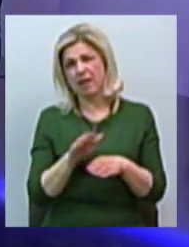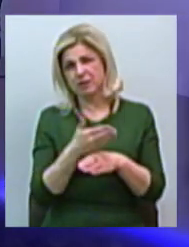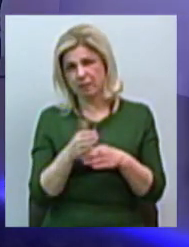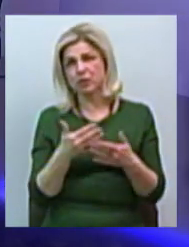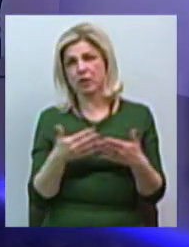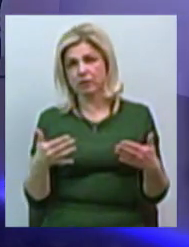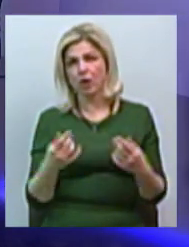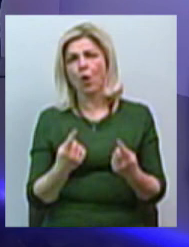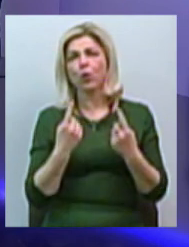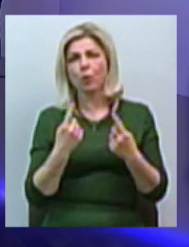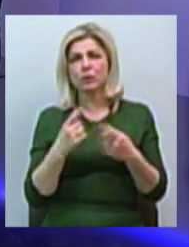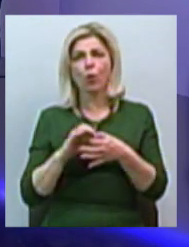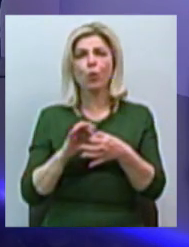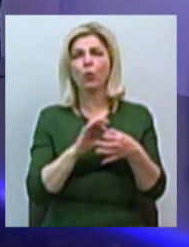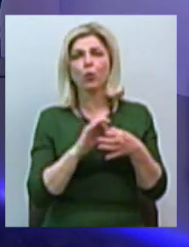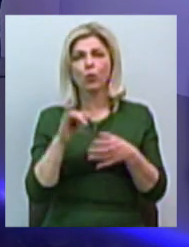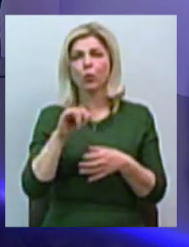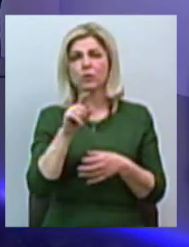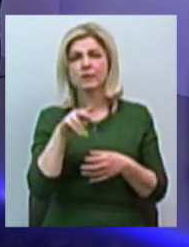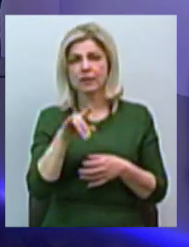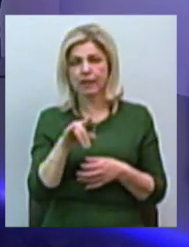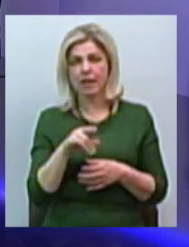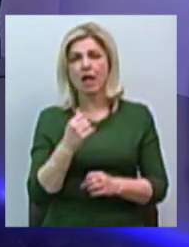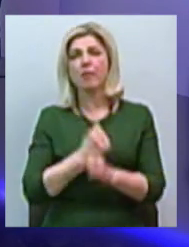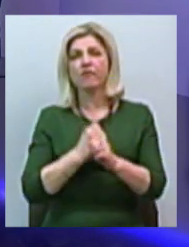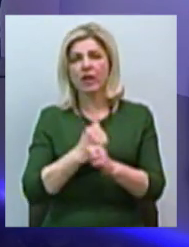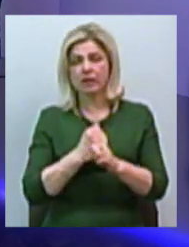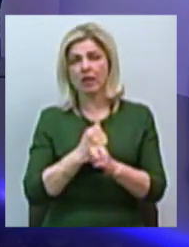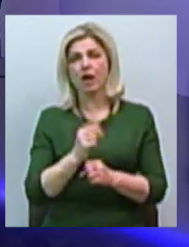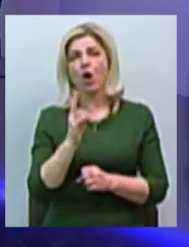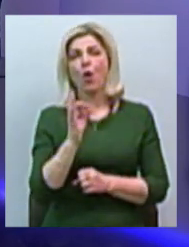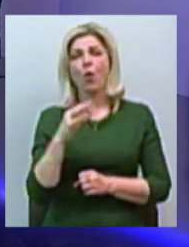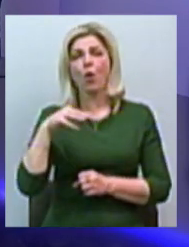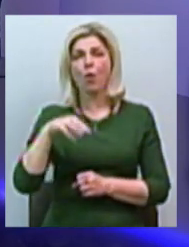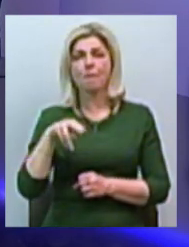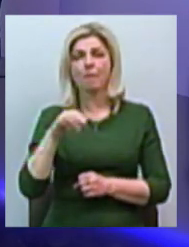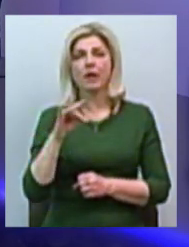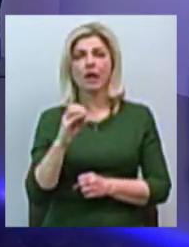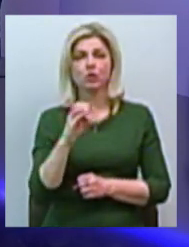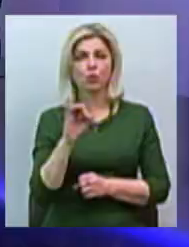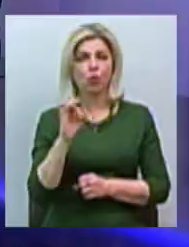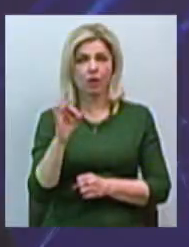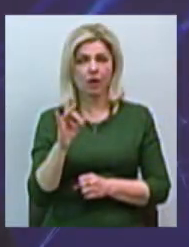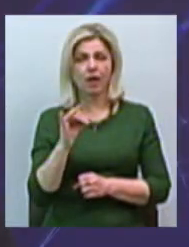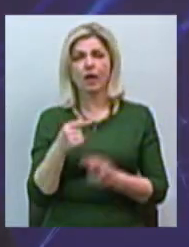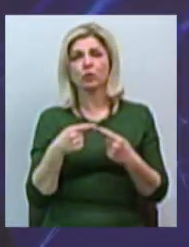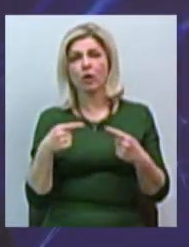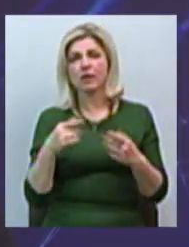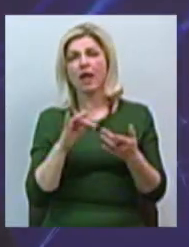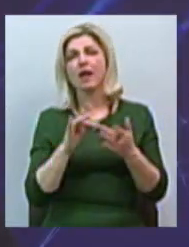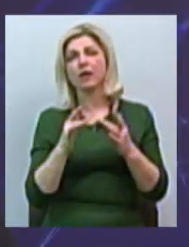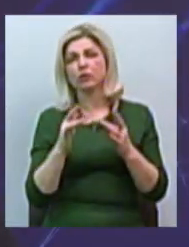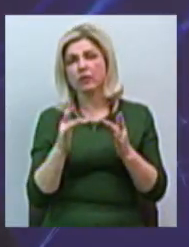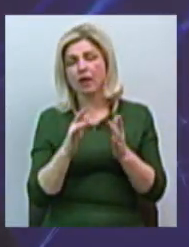Це крупні узли, це двигателя, це компресора, це некоторі елементи електроніки.